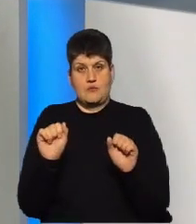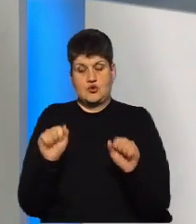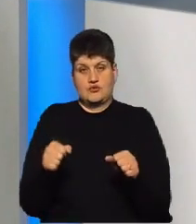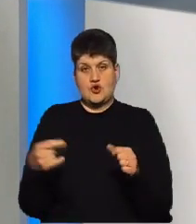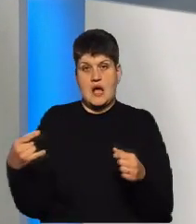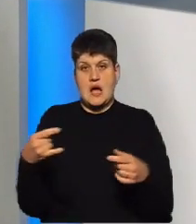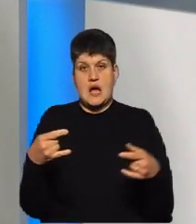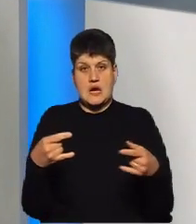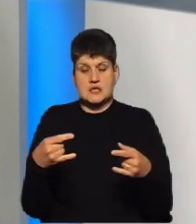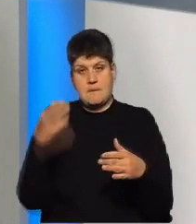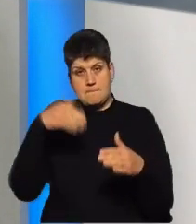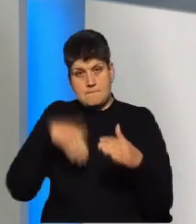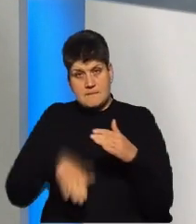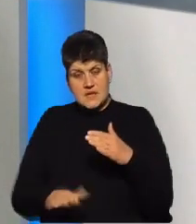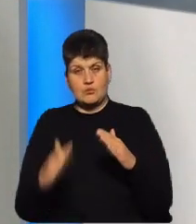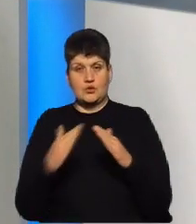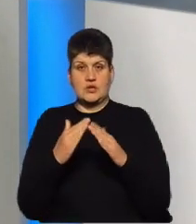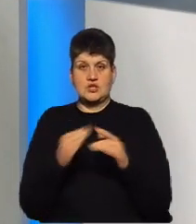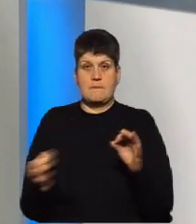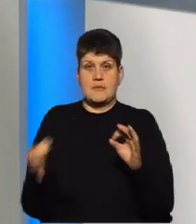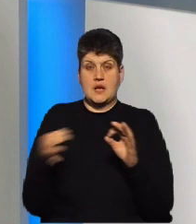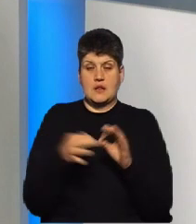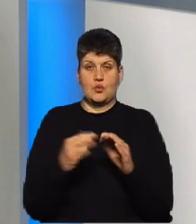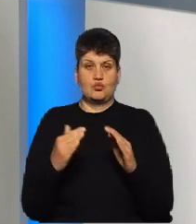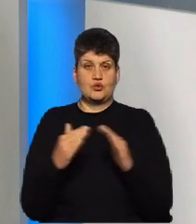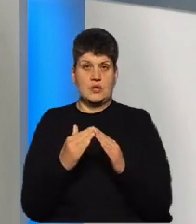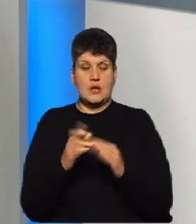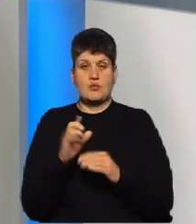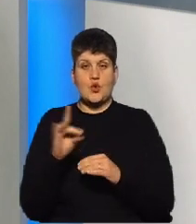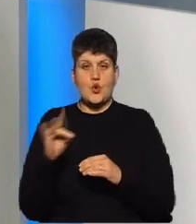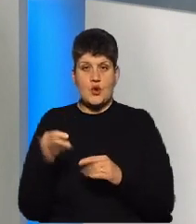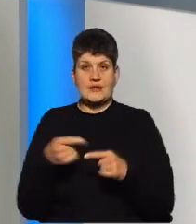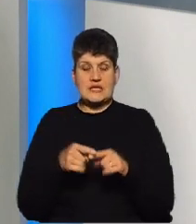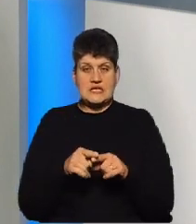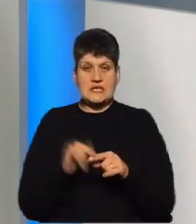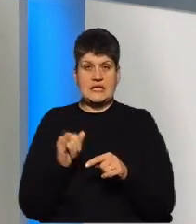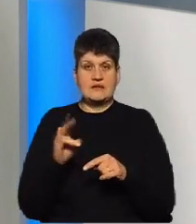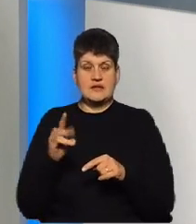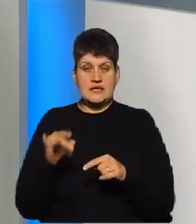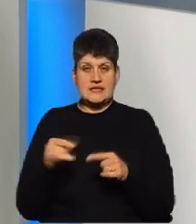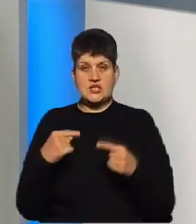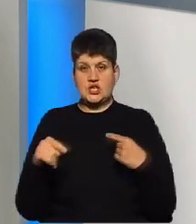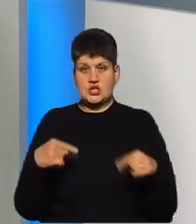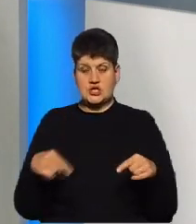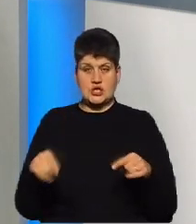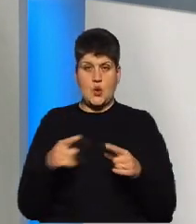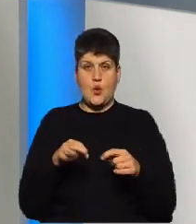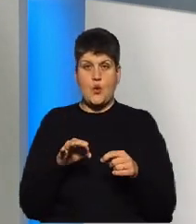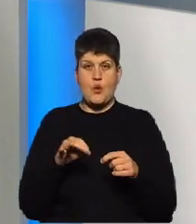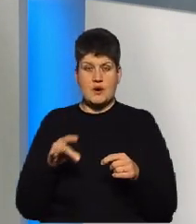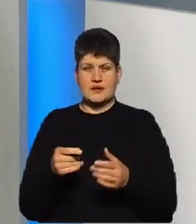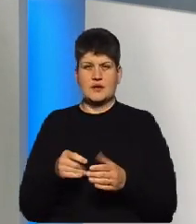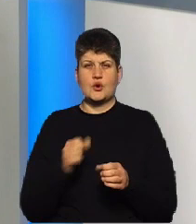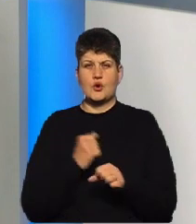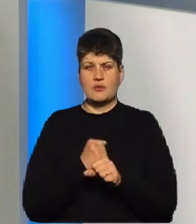так, під будинком, чи приєднаний до будинку, і Бюро технічної інвентаризації, чи інший орган, який здійснював реєстрацію цього